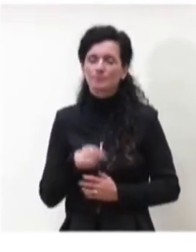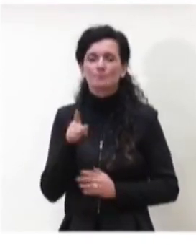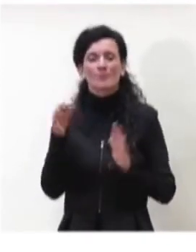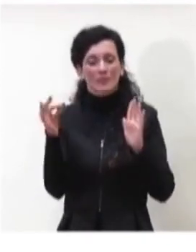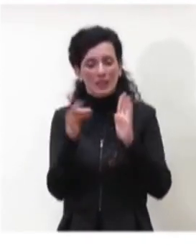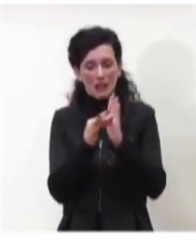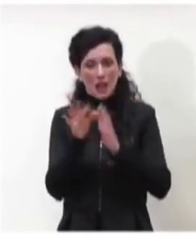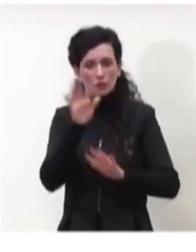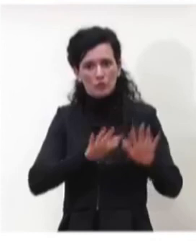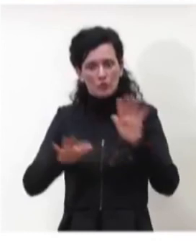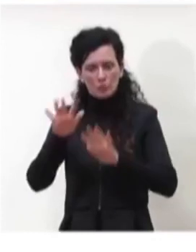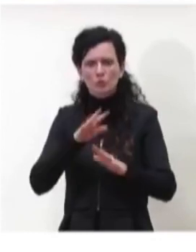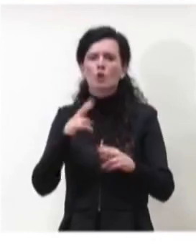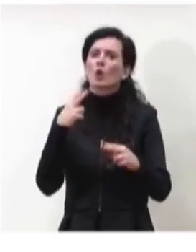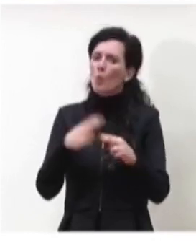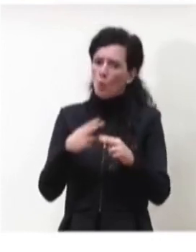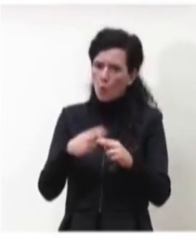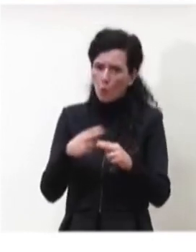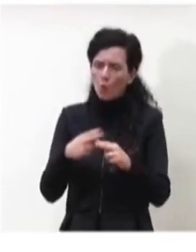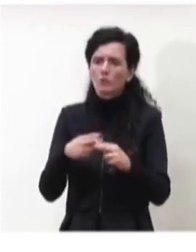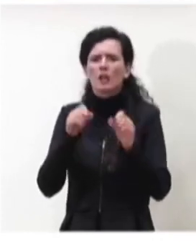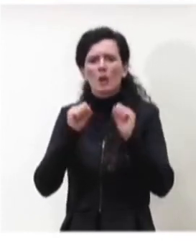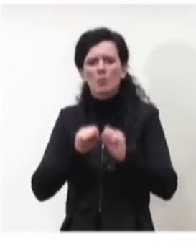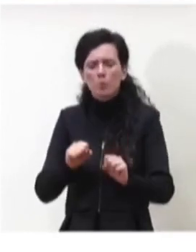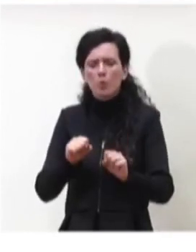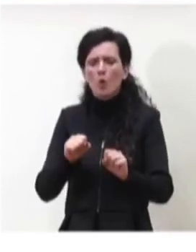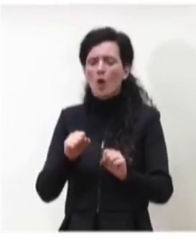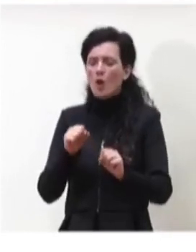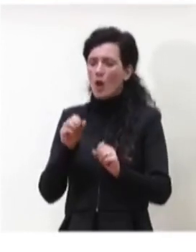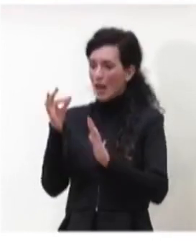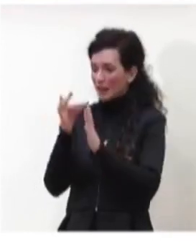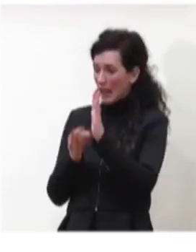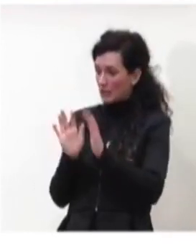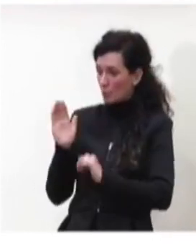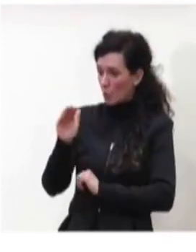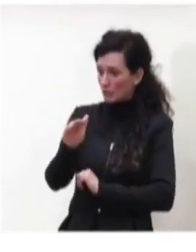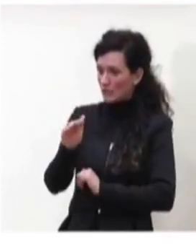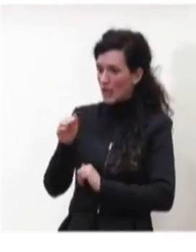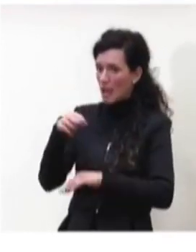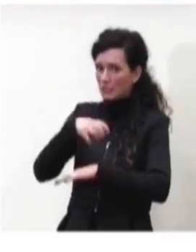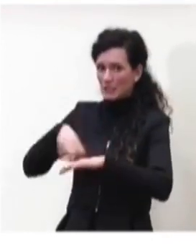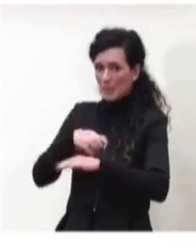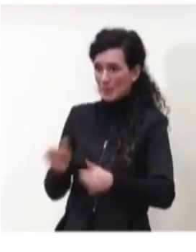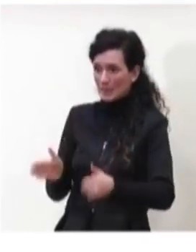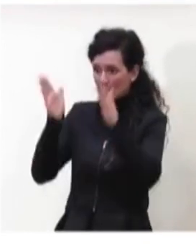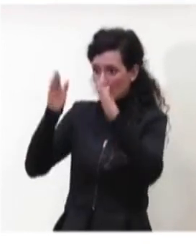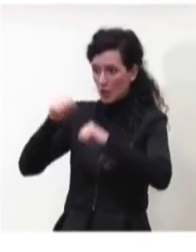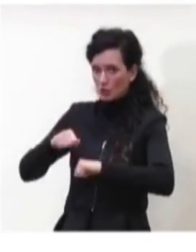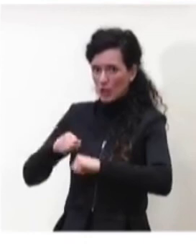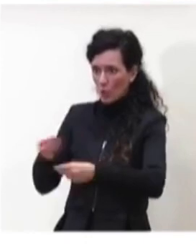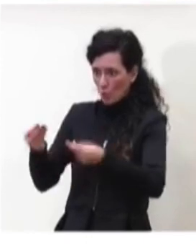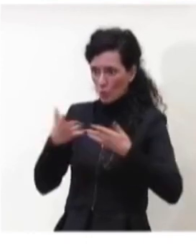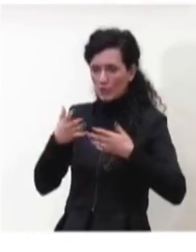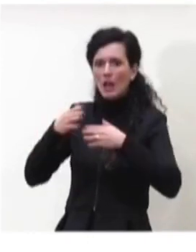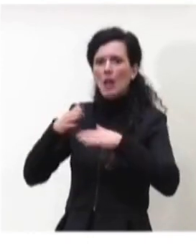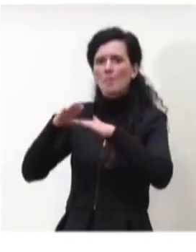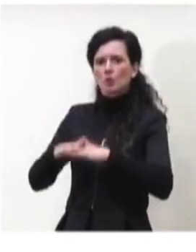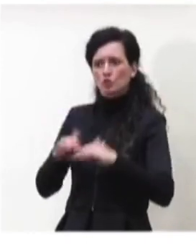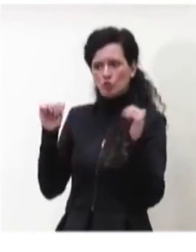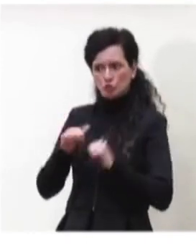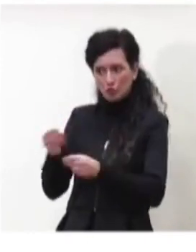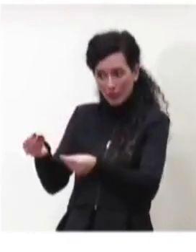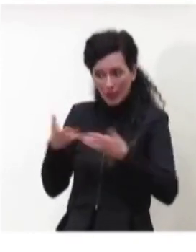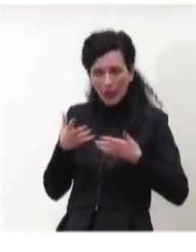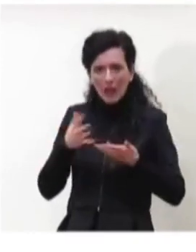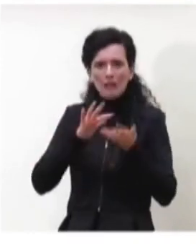interpretare i dati quotidiani che vengono riportati dal Ministero della Salute e della Protezione Civile sulle